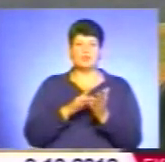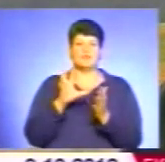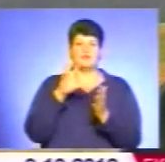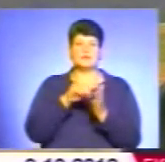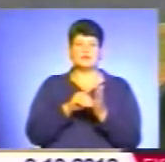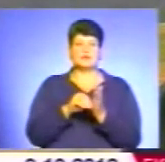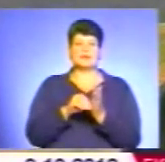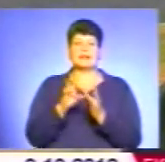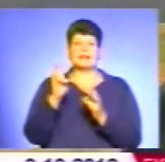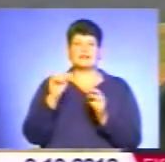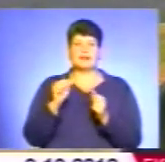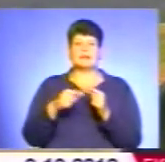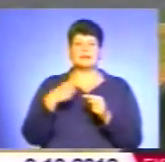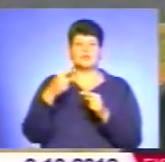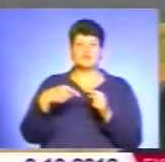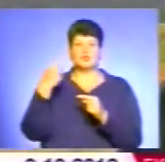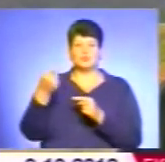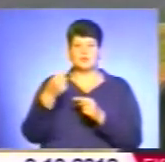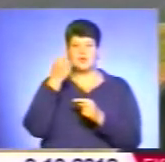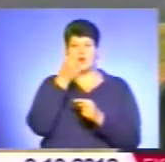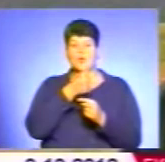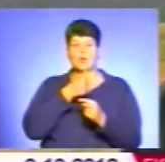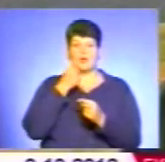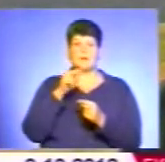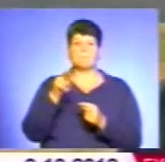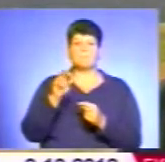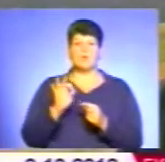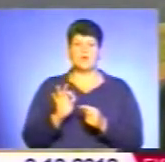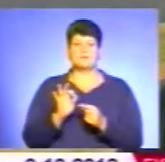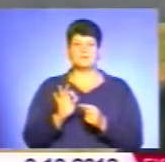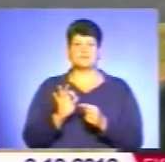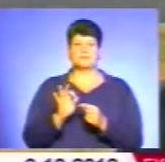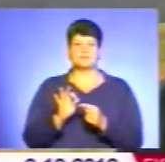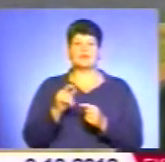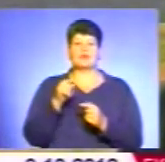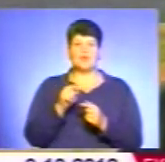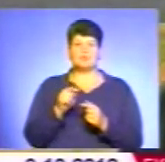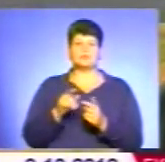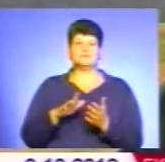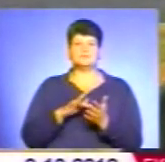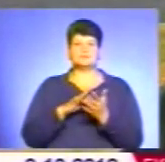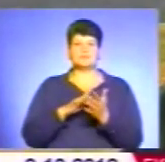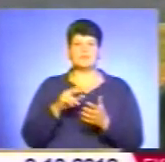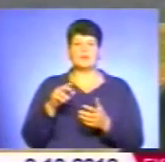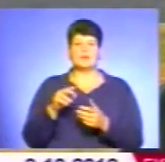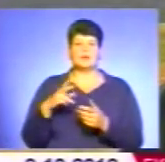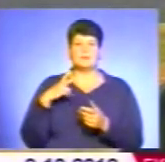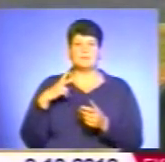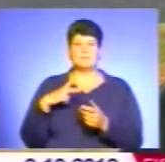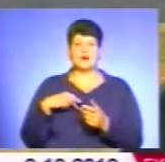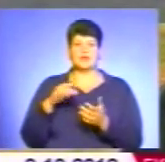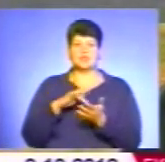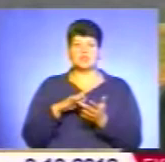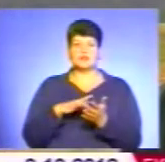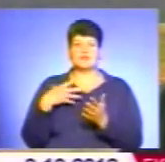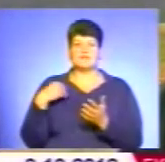на наступні роки по такому маршруту Париж, Львів, Кременецькі гори